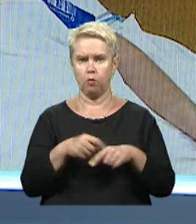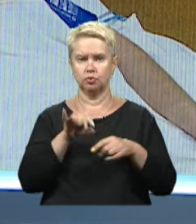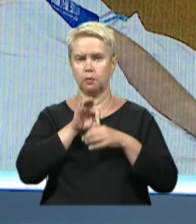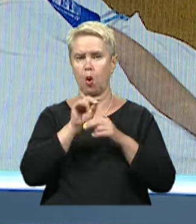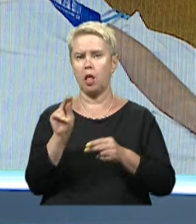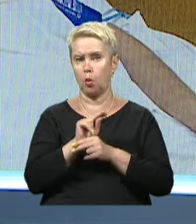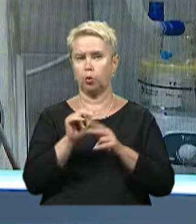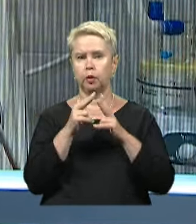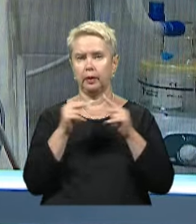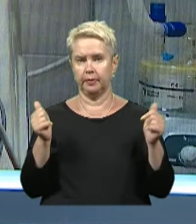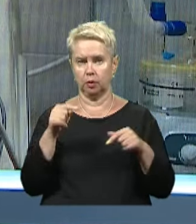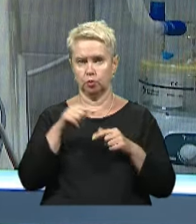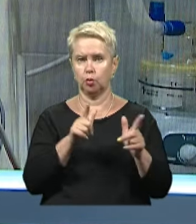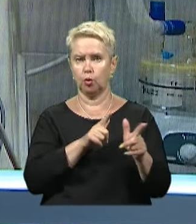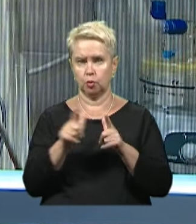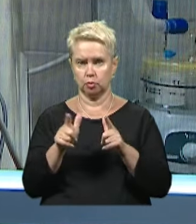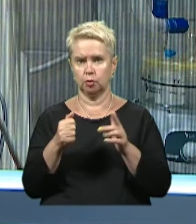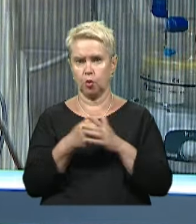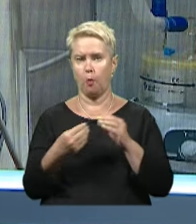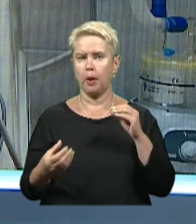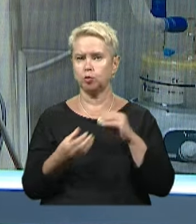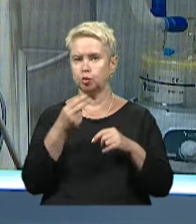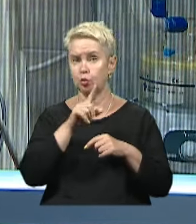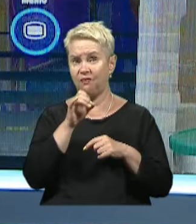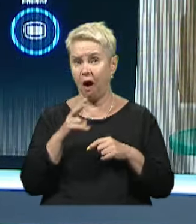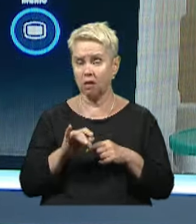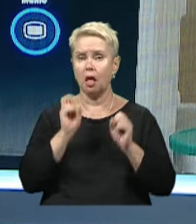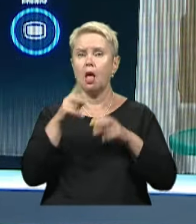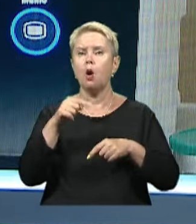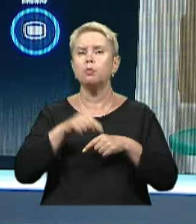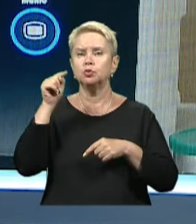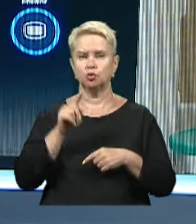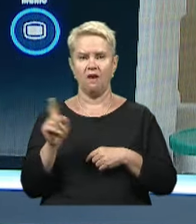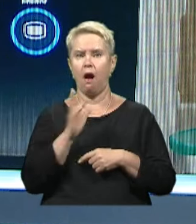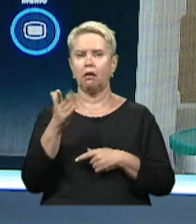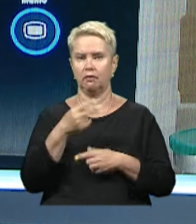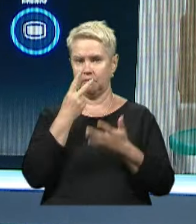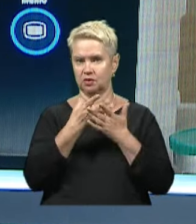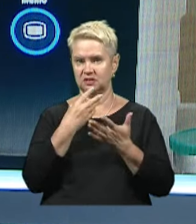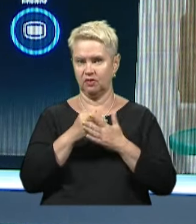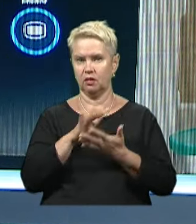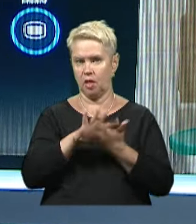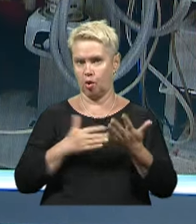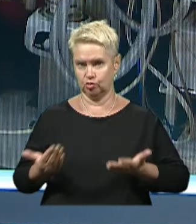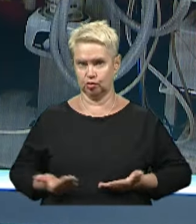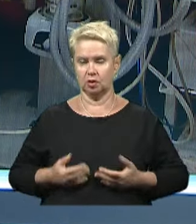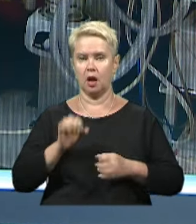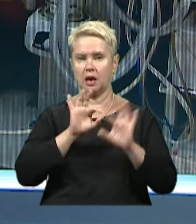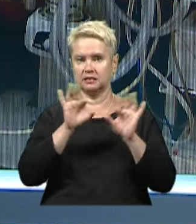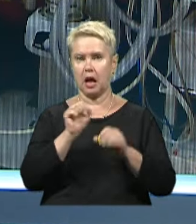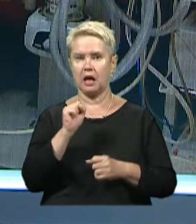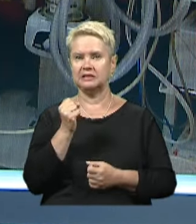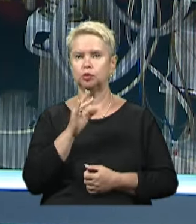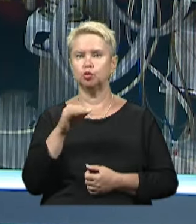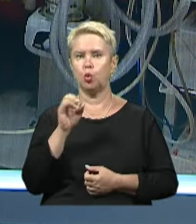проходить лікування у Дніпрі. Тут готуватиметься і до протезування. Як почувається та яким бачить своє життя далі, розповів Анастасія